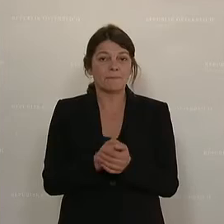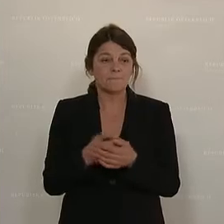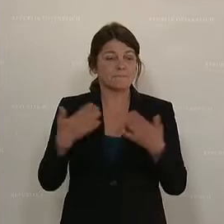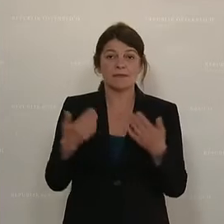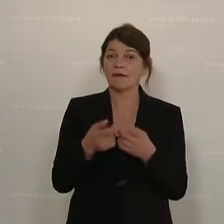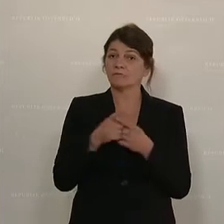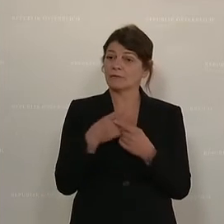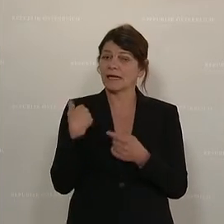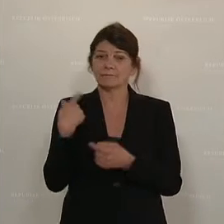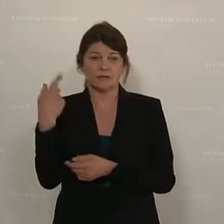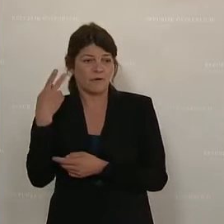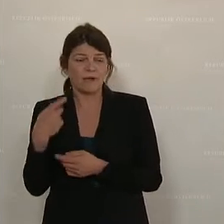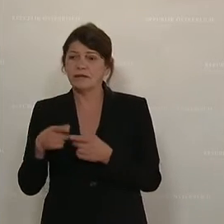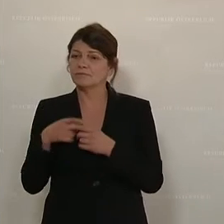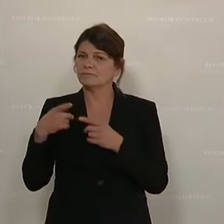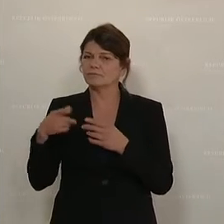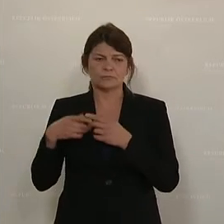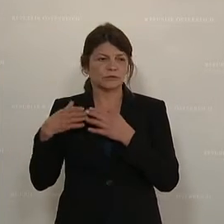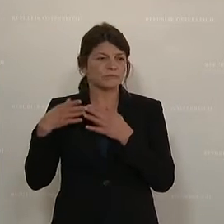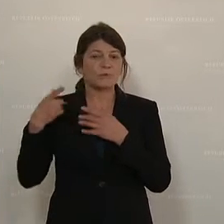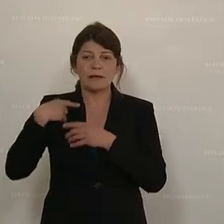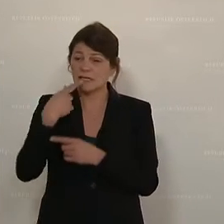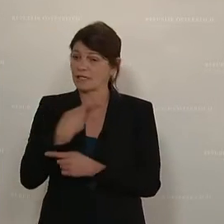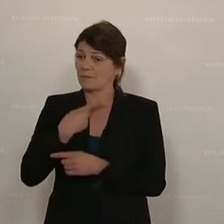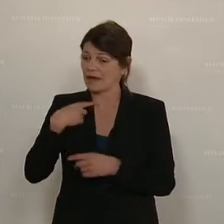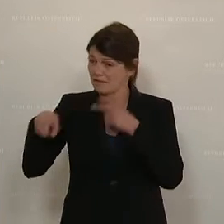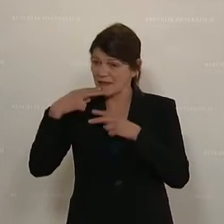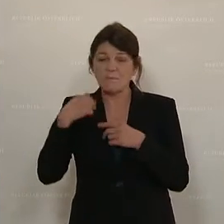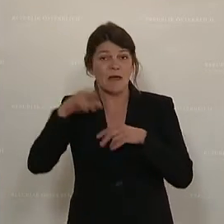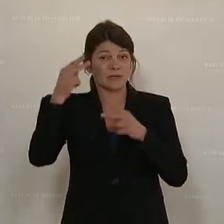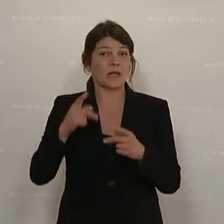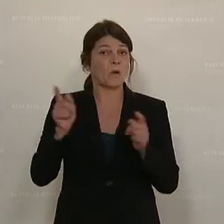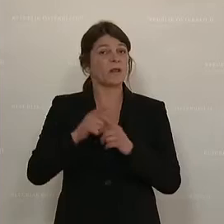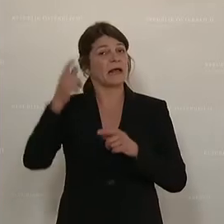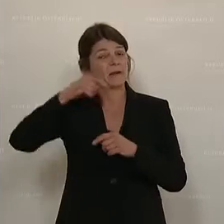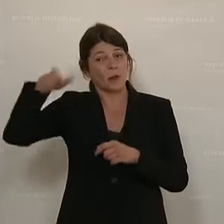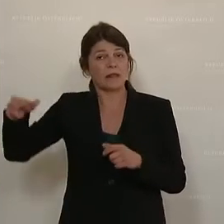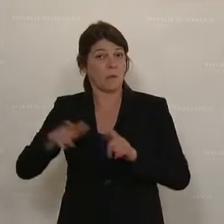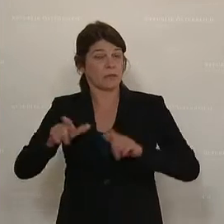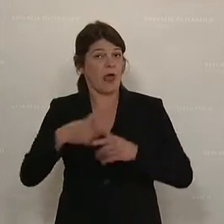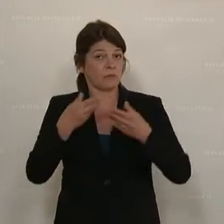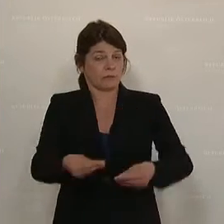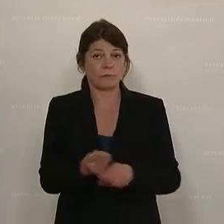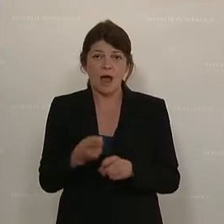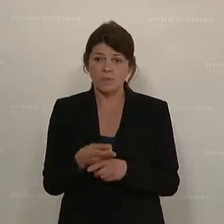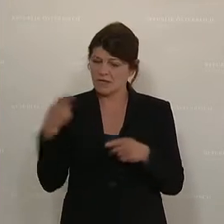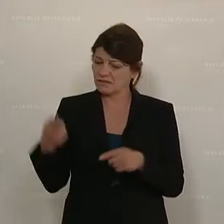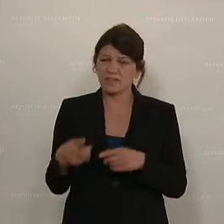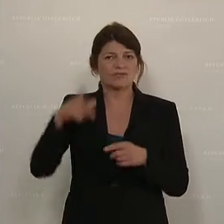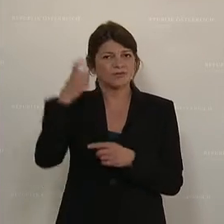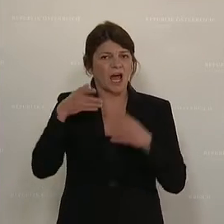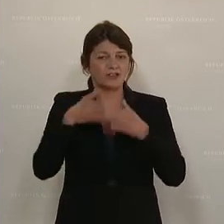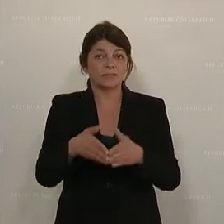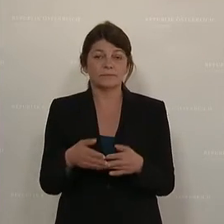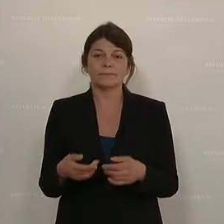das Wichtigste der Captain's Dinner ist und die Unterhaltung der Gäste. Nur dieses Startschiff kam schon mit